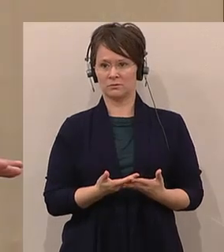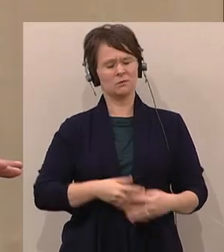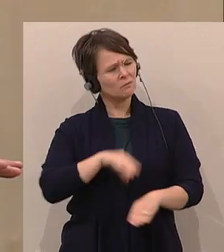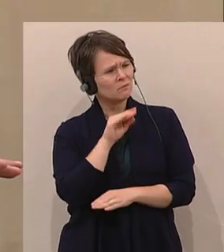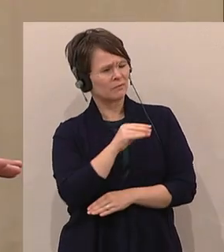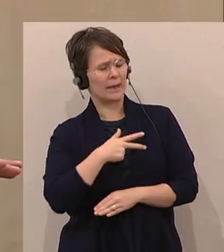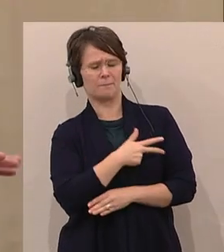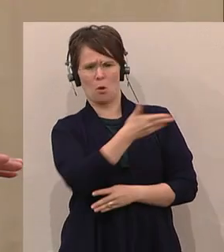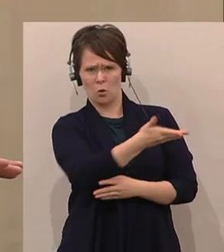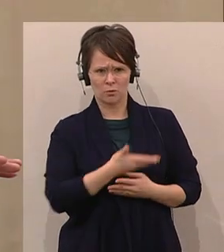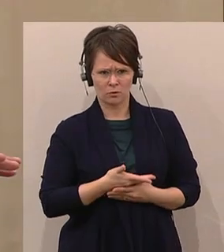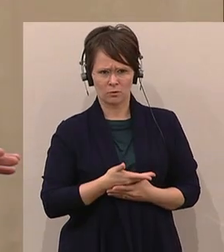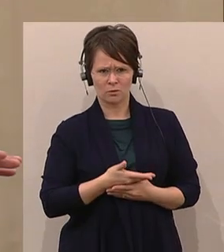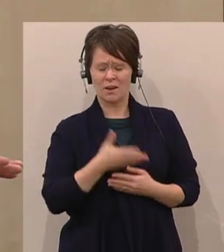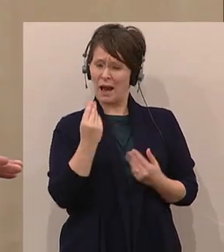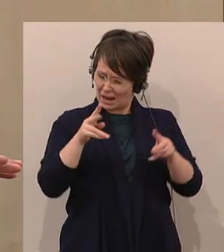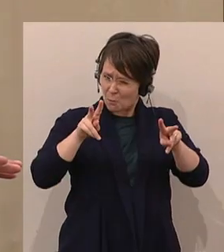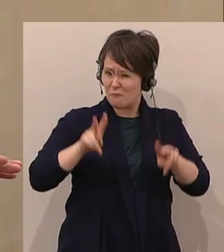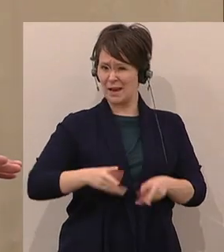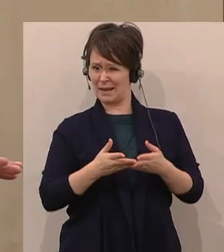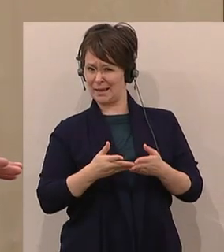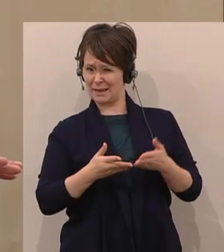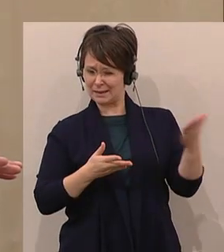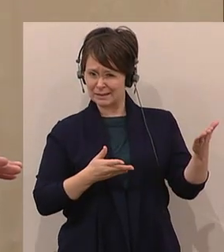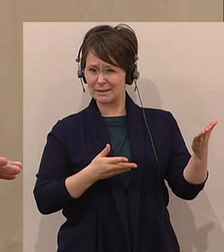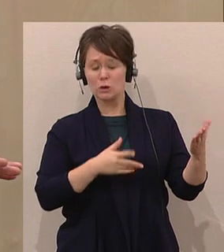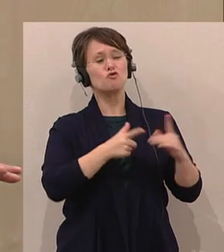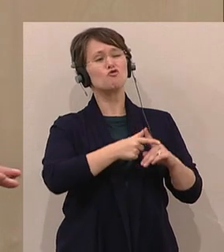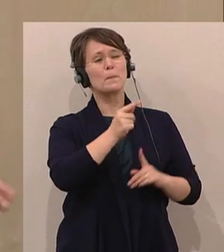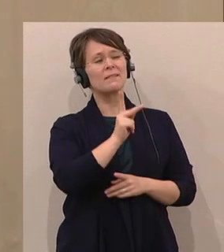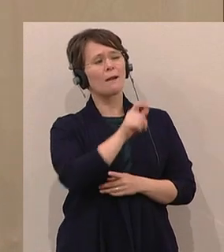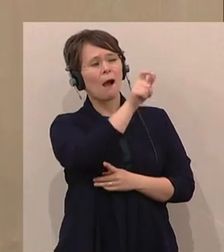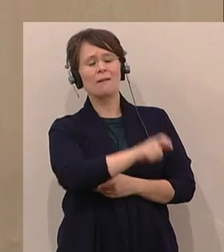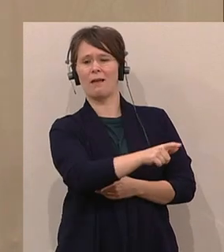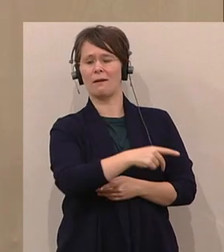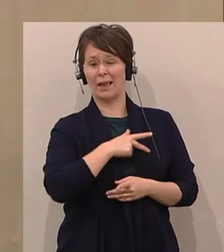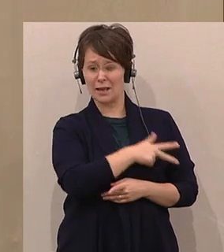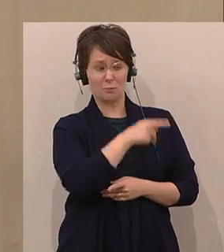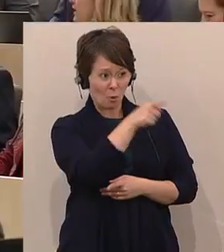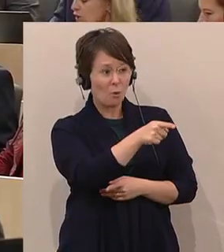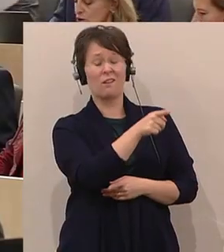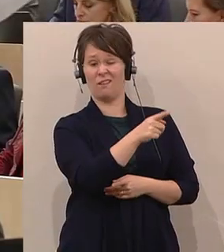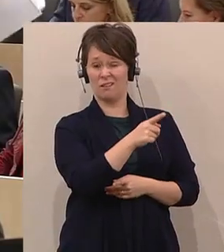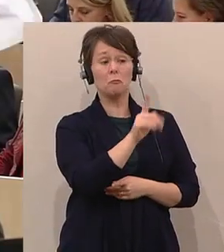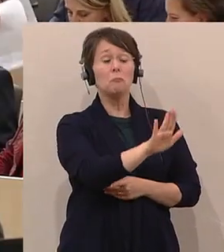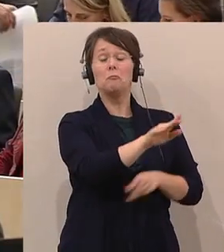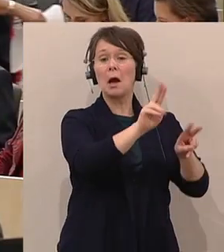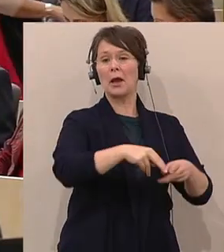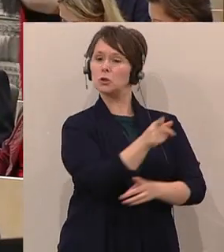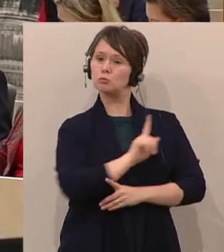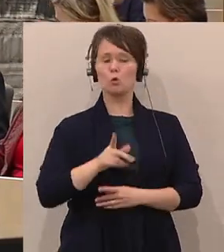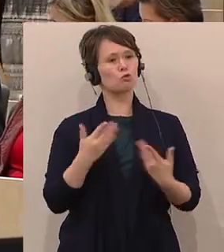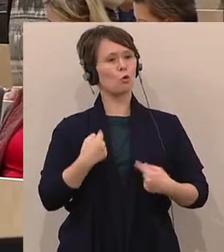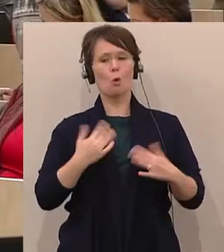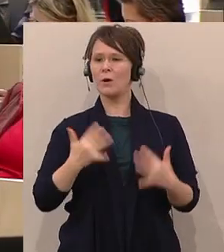glauben Sie wirklich, dass das das Recht des Spitzenkandidaten der SPÖ ist, uns zu erklären, so, heute komme ich ins